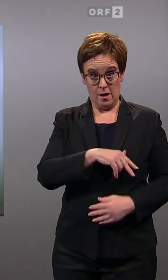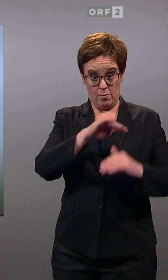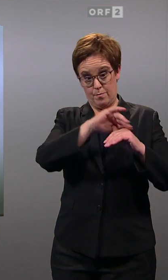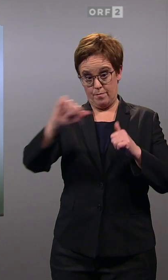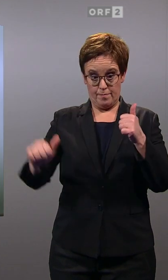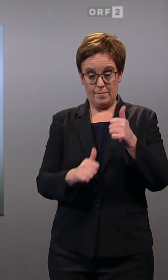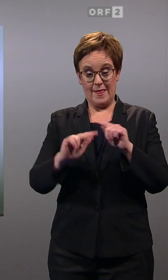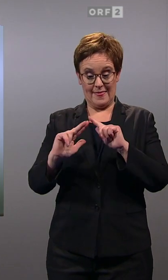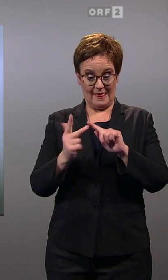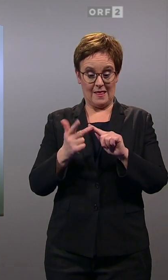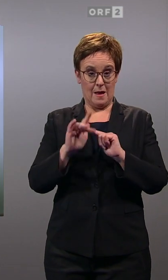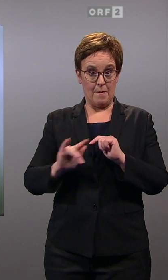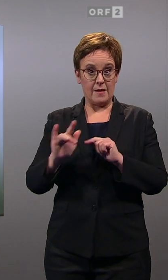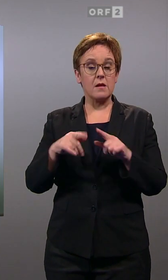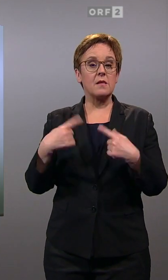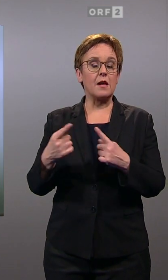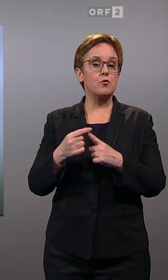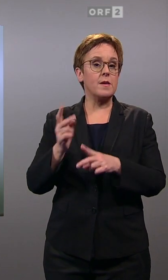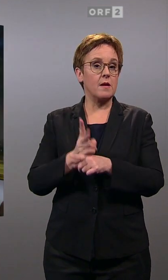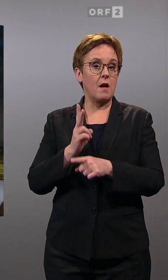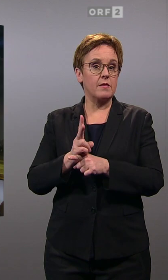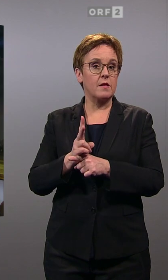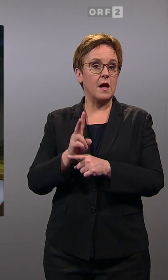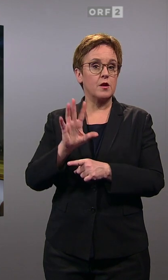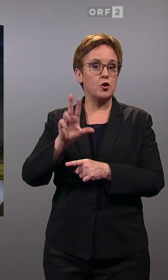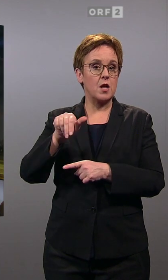fallen? Was hieße das denn für den Spitzenkandidaten Franz Schnabel?